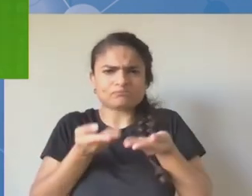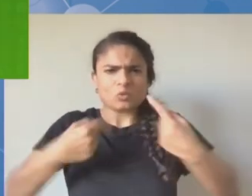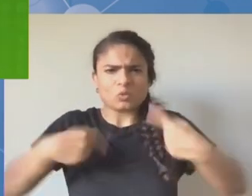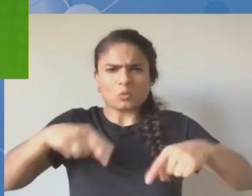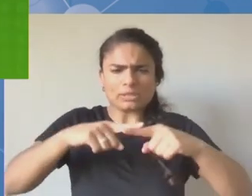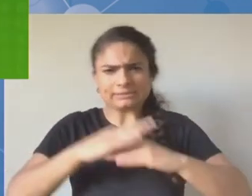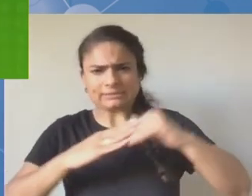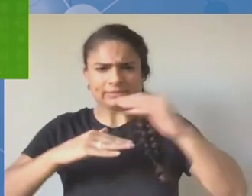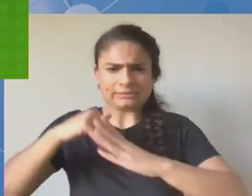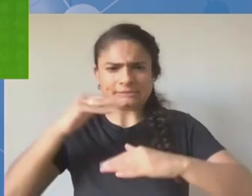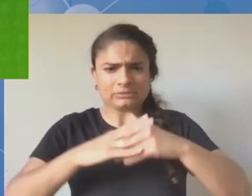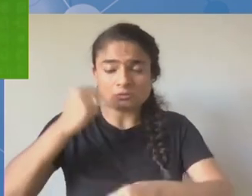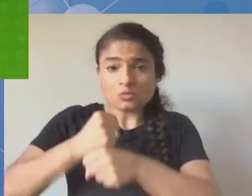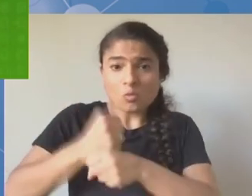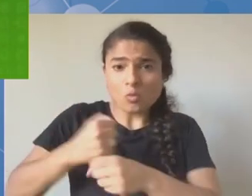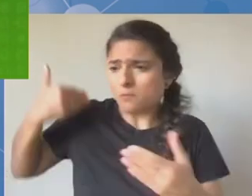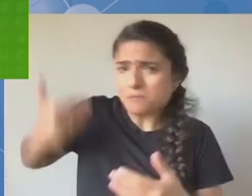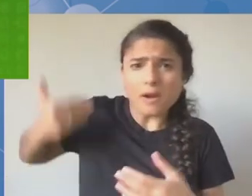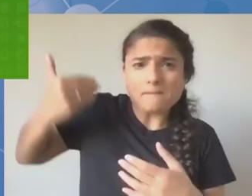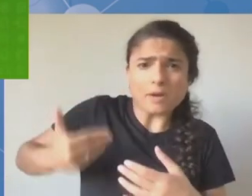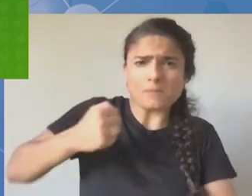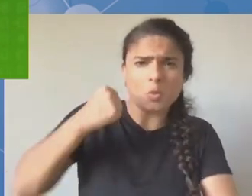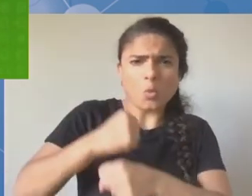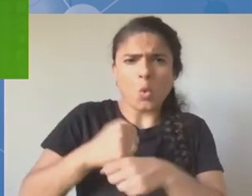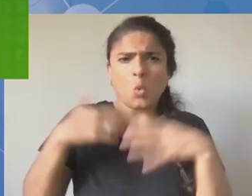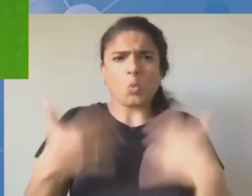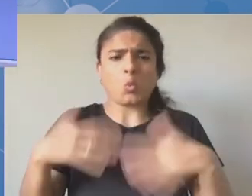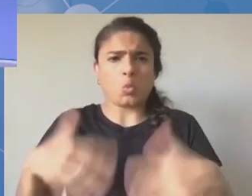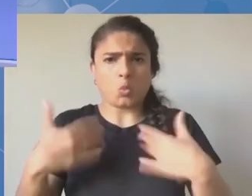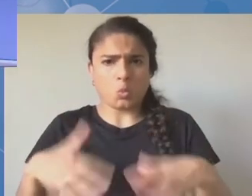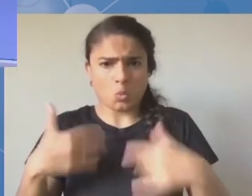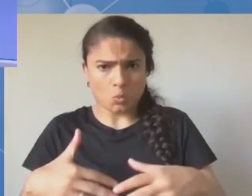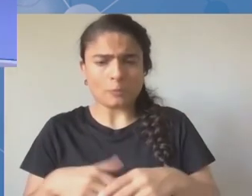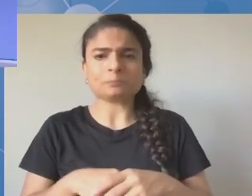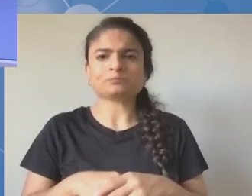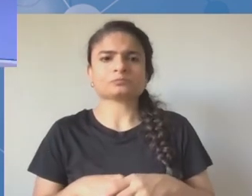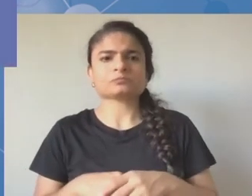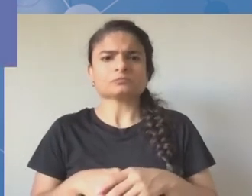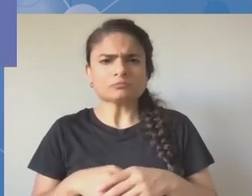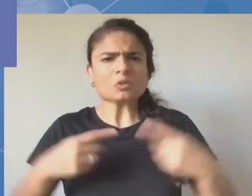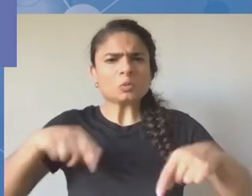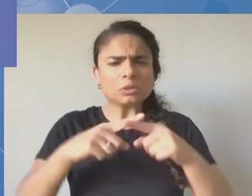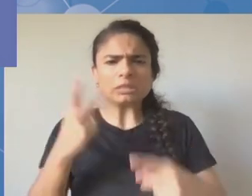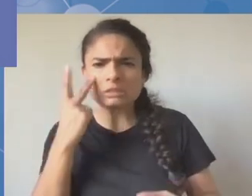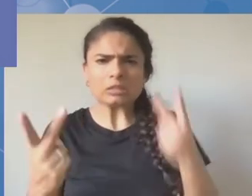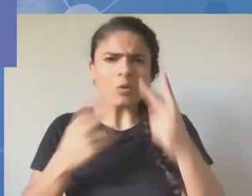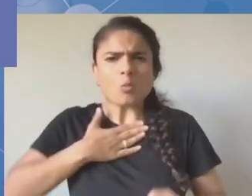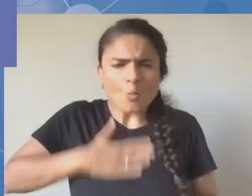MAG i to były dla mnie bardzo, bardzo owocne, wartościowe sesje te, w których uczestniczyłem. Dziękuję.